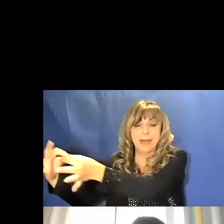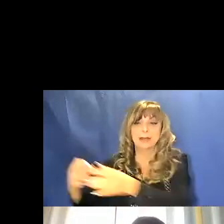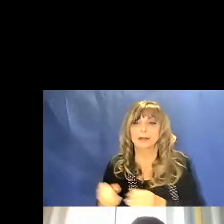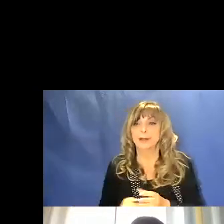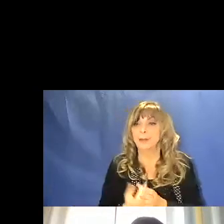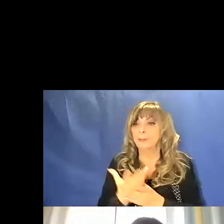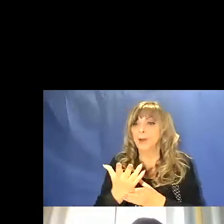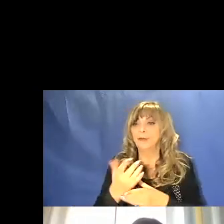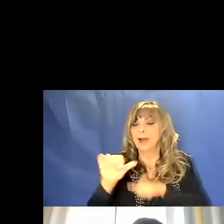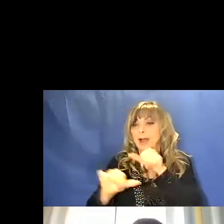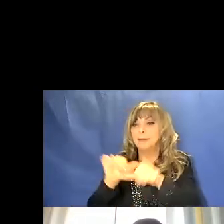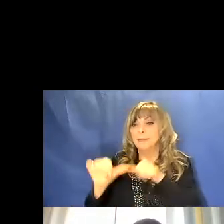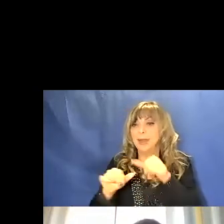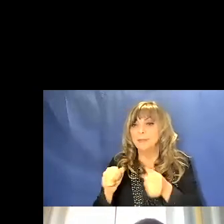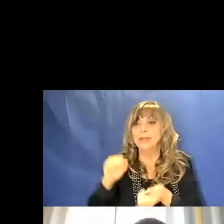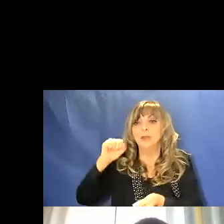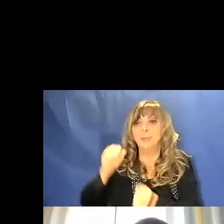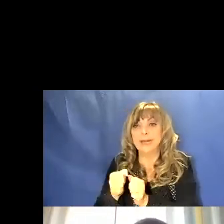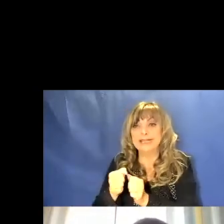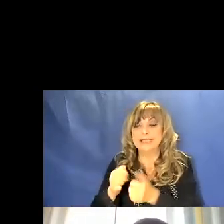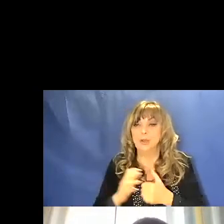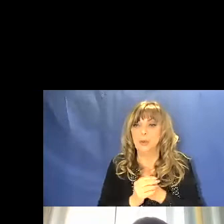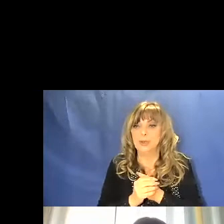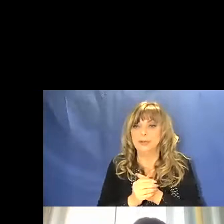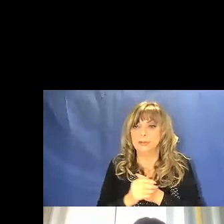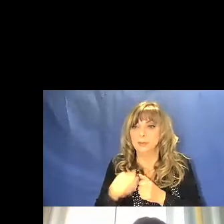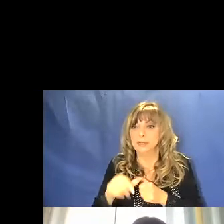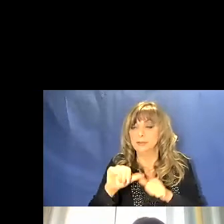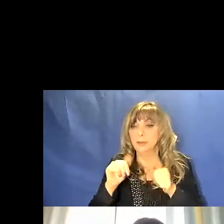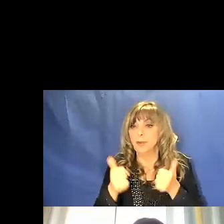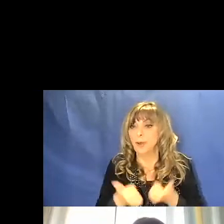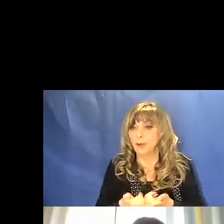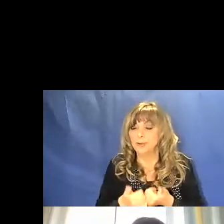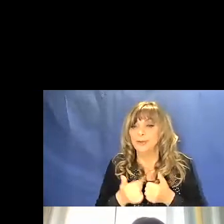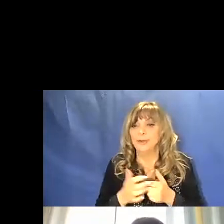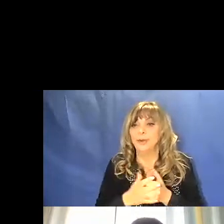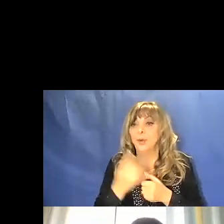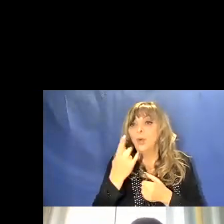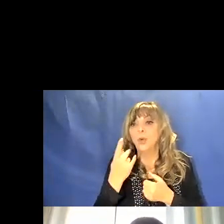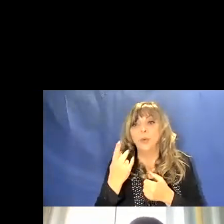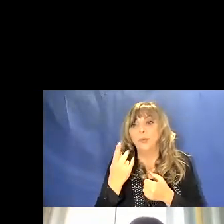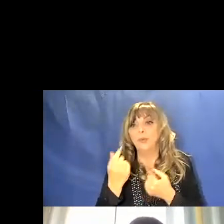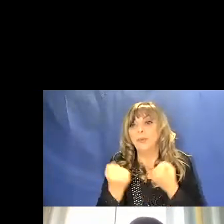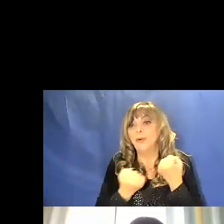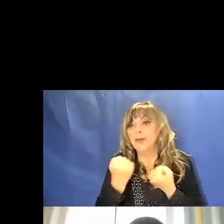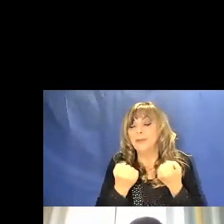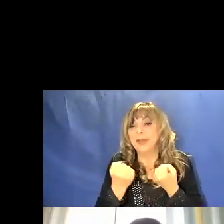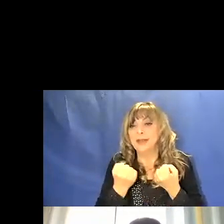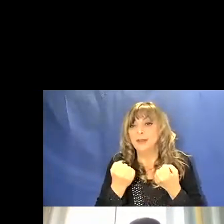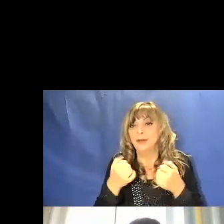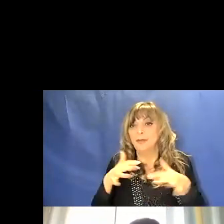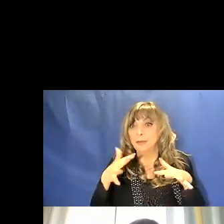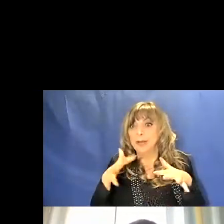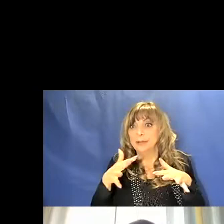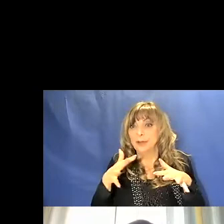locale della pressione. Quindi, in questo modo, un semplice movimento vibratorio si